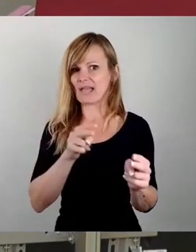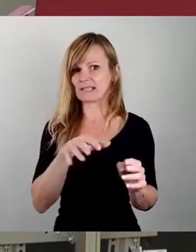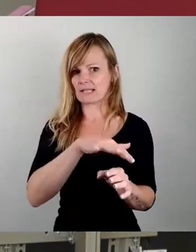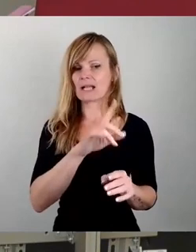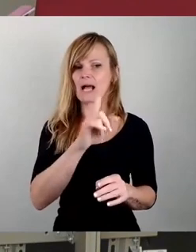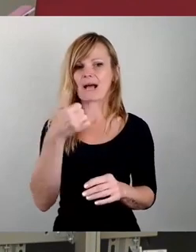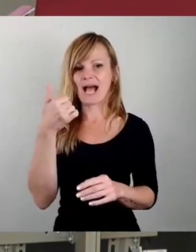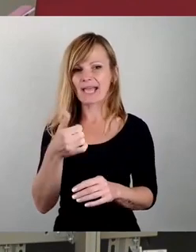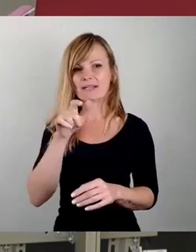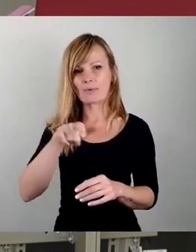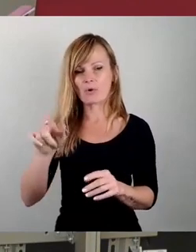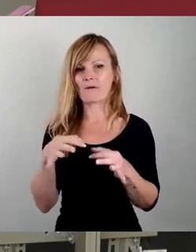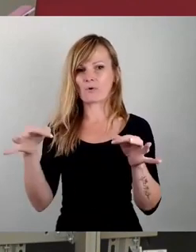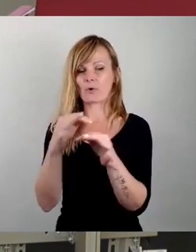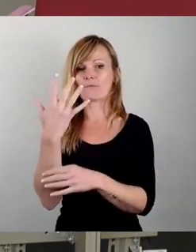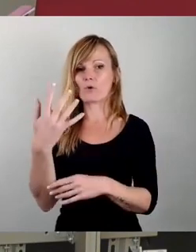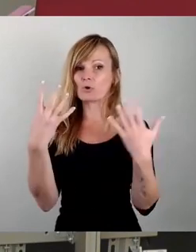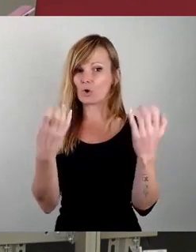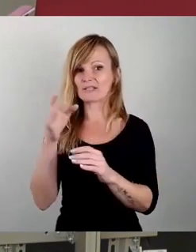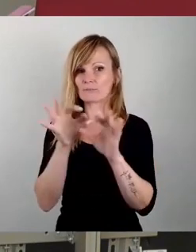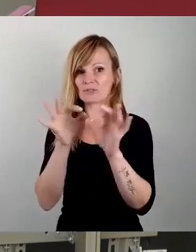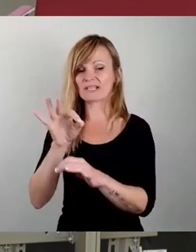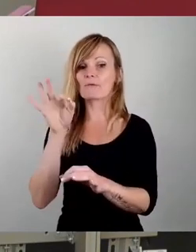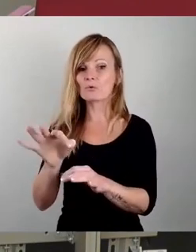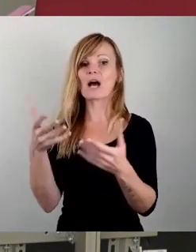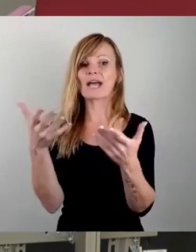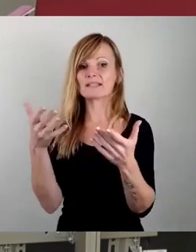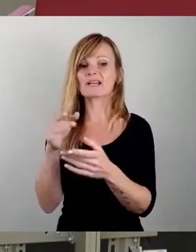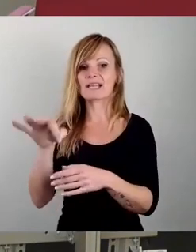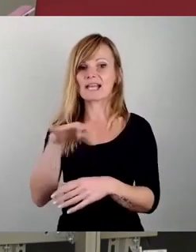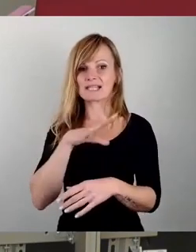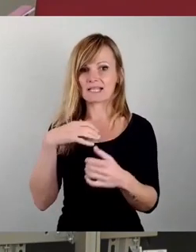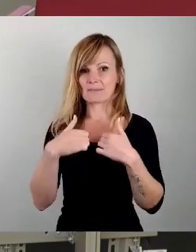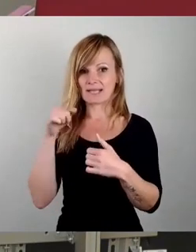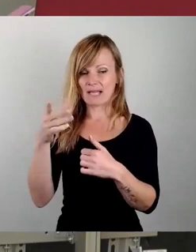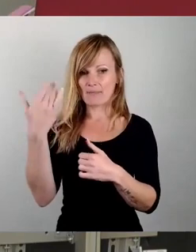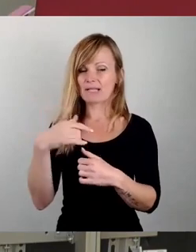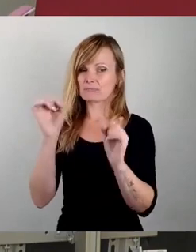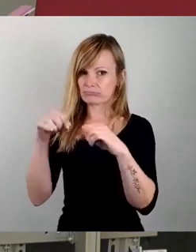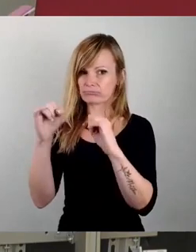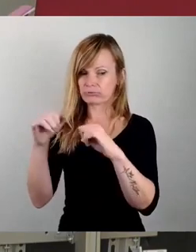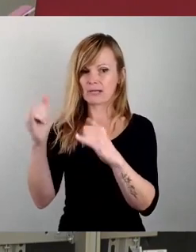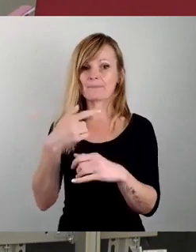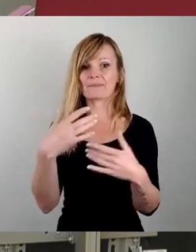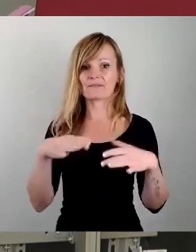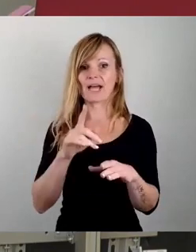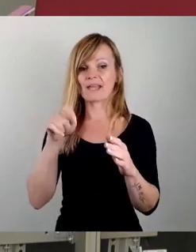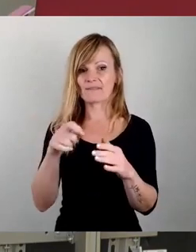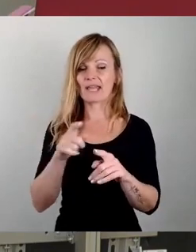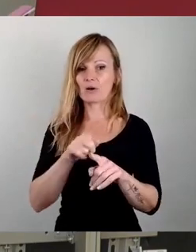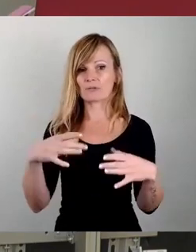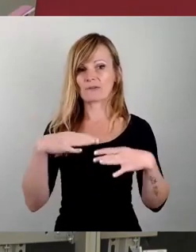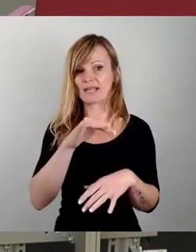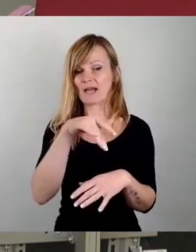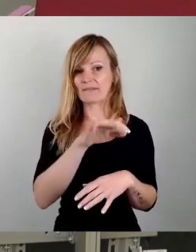95 Prozent, haben sich für etwas, nämlich das Sachsenbad, ausgesprochen, und es hat die Freien Wähler und es hat die AfD nicht die Bohne